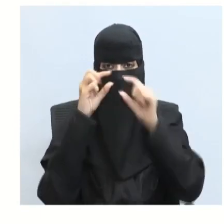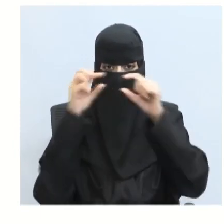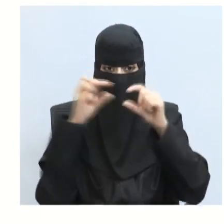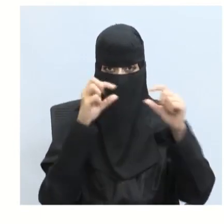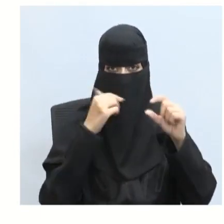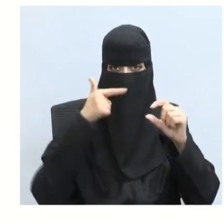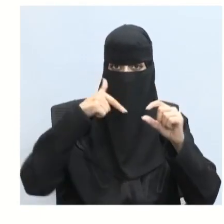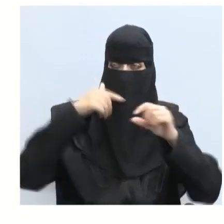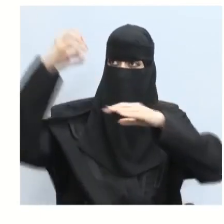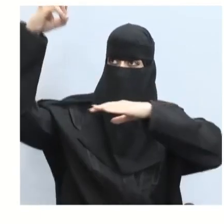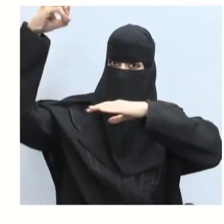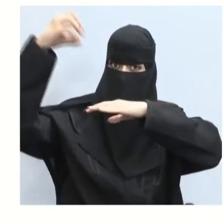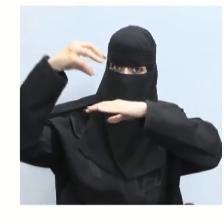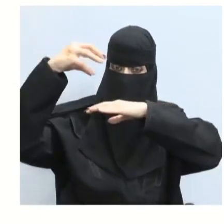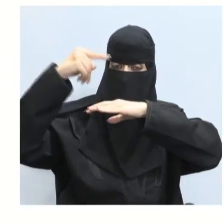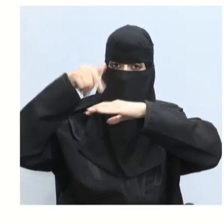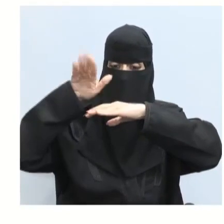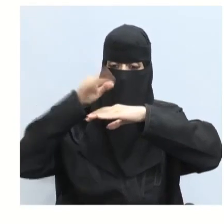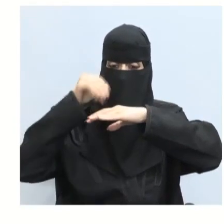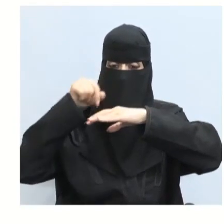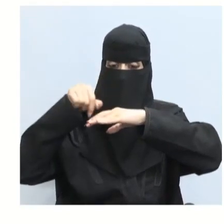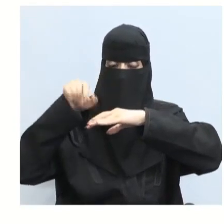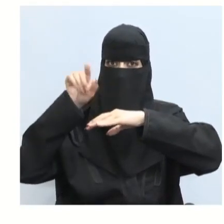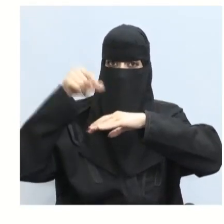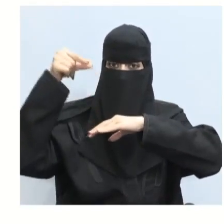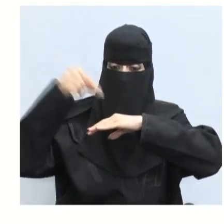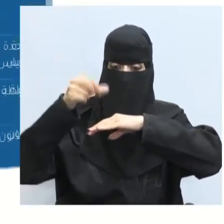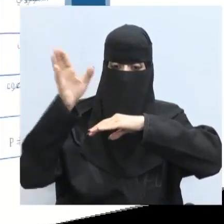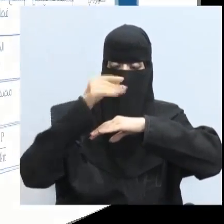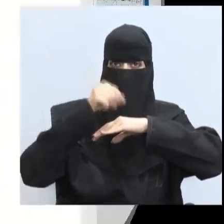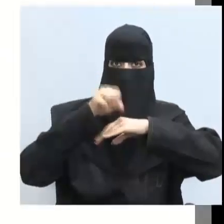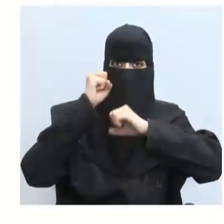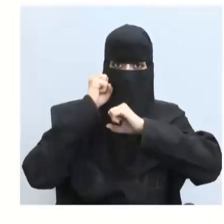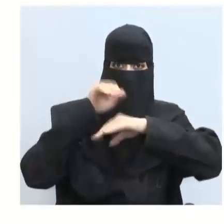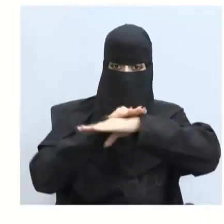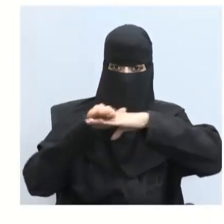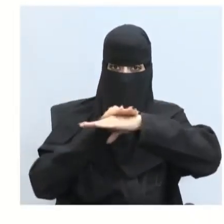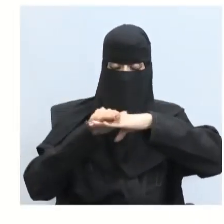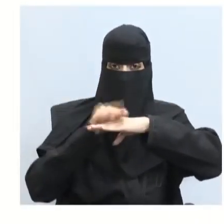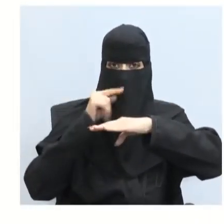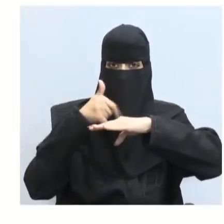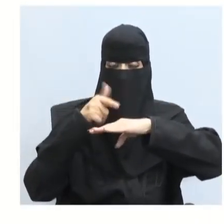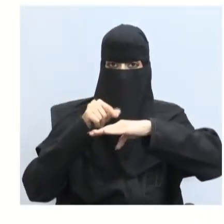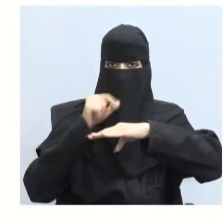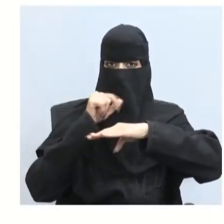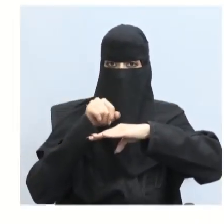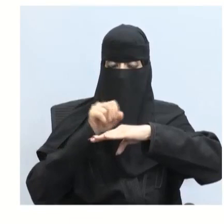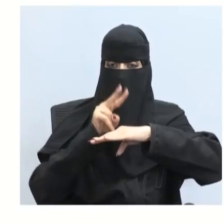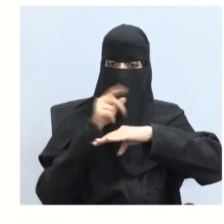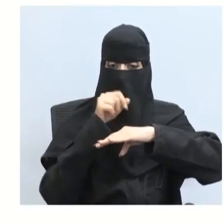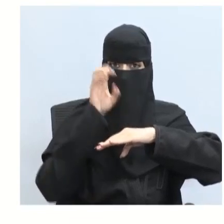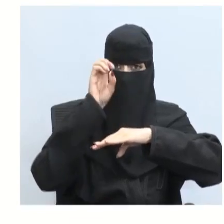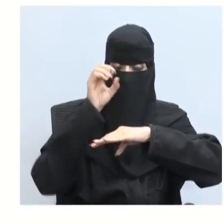التدفق بي الاستضاءة اي شدة الإضاءة آي في بعد ذلك انتقلنا إلى